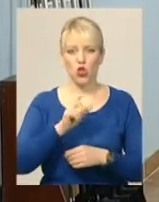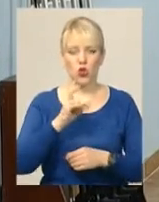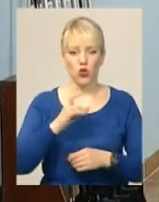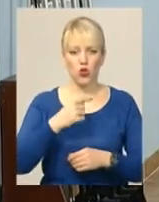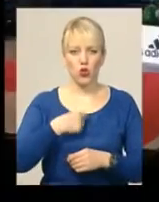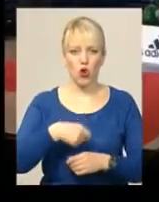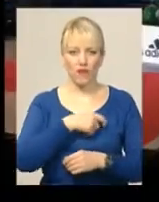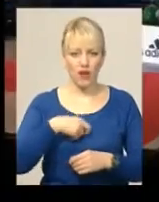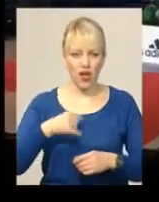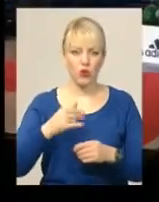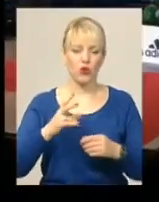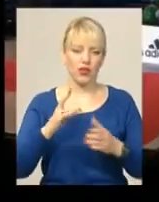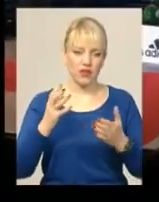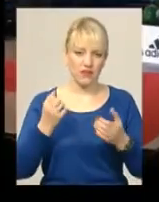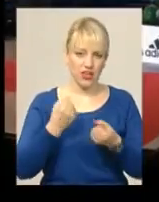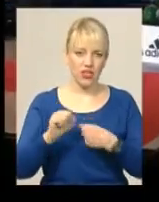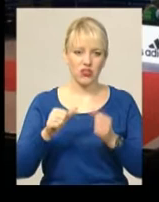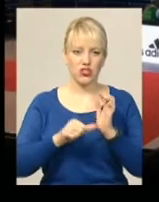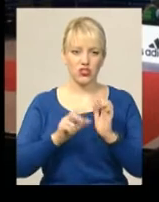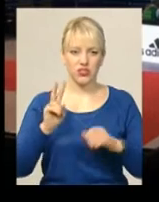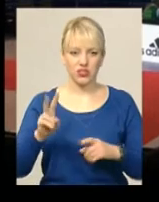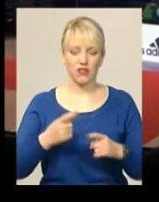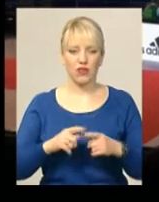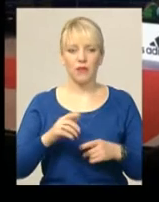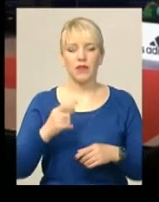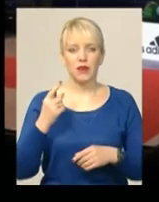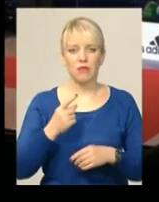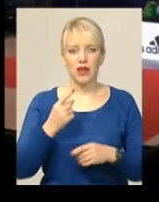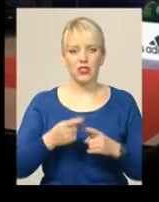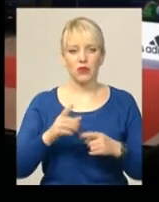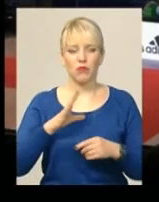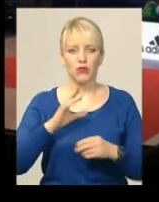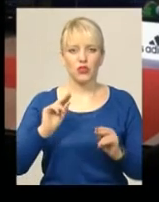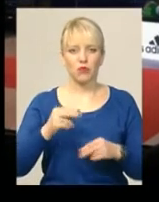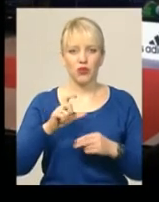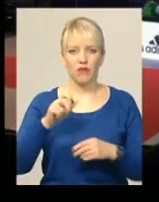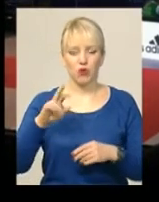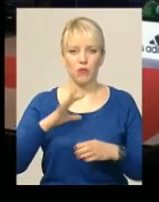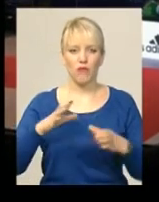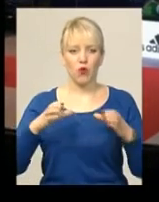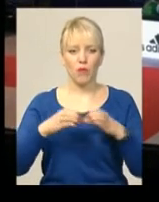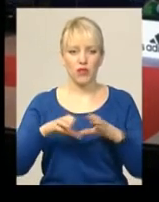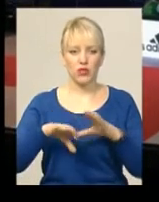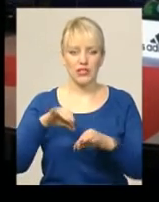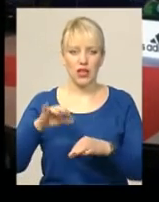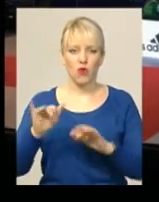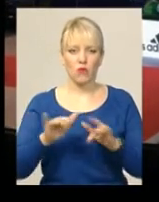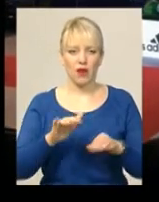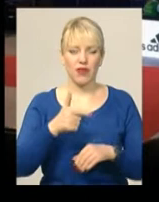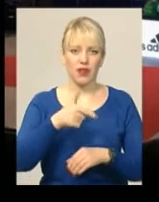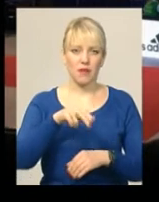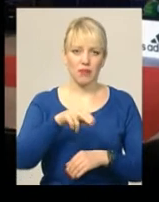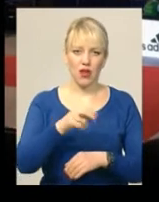виграв його 6-2. Першим на Чемпіонаті Європи Денис Баблюк став і в командному заліку у вправах ГП-12 і ГП-11А, де